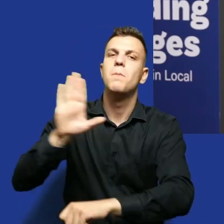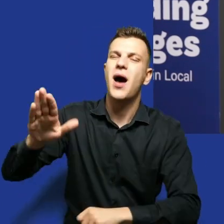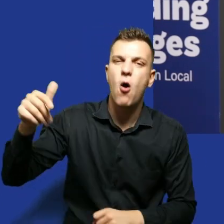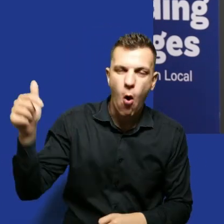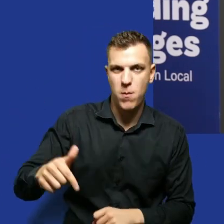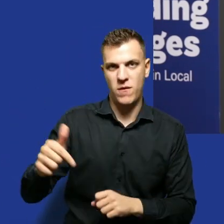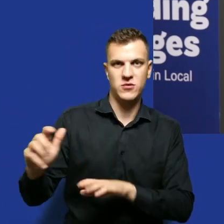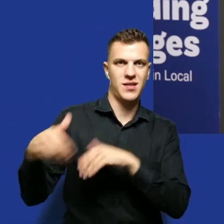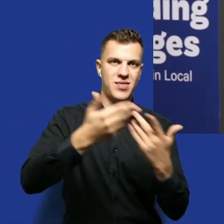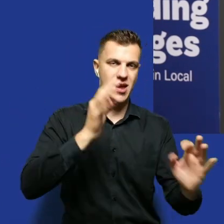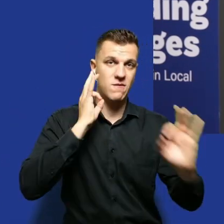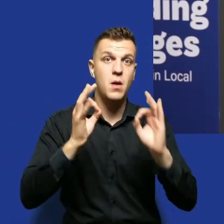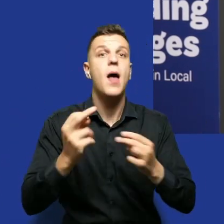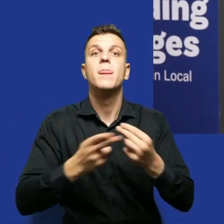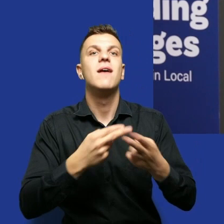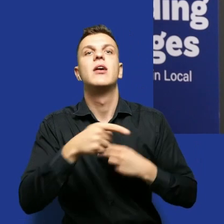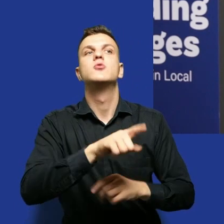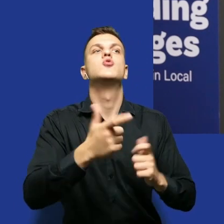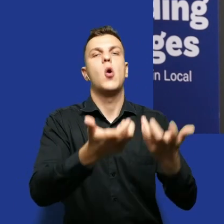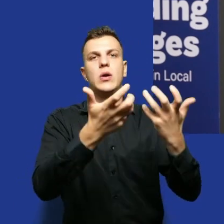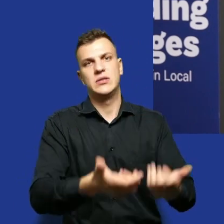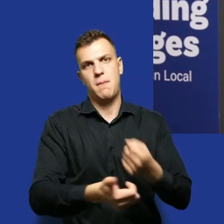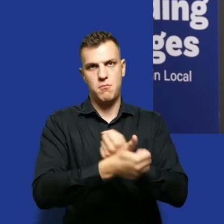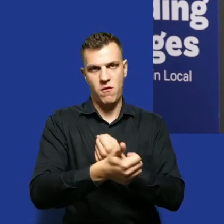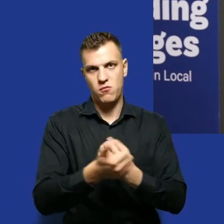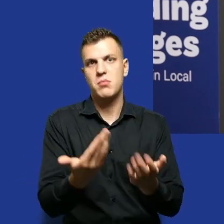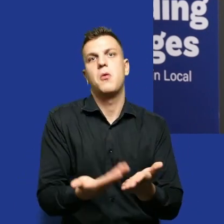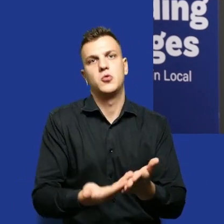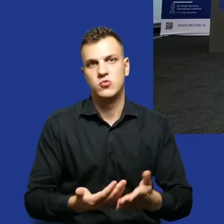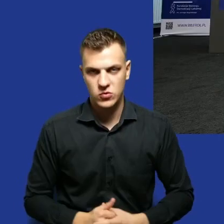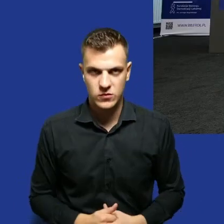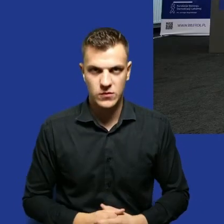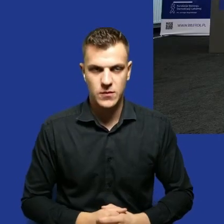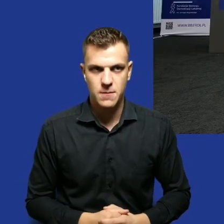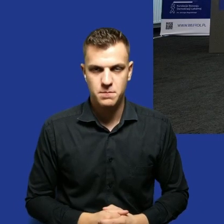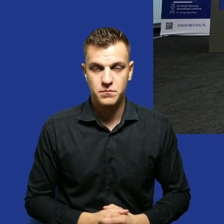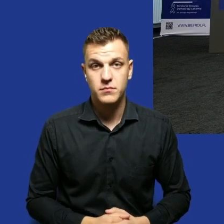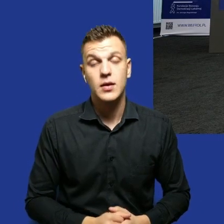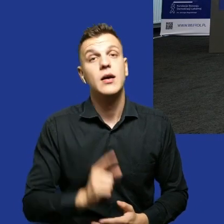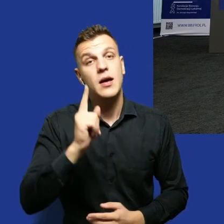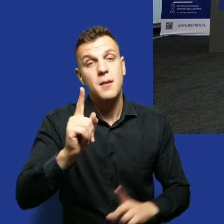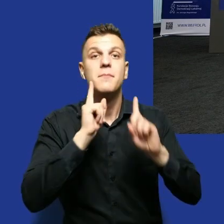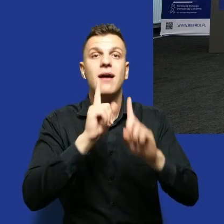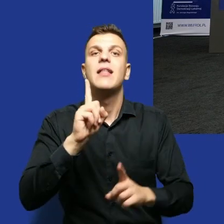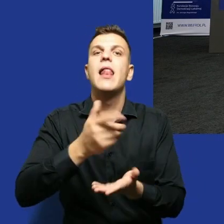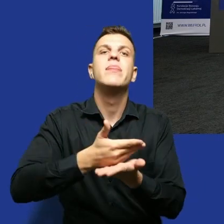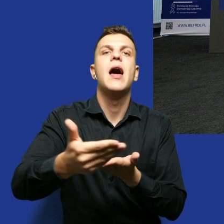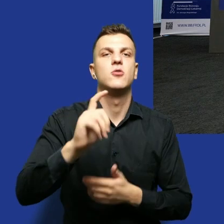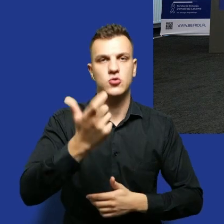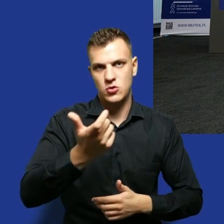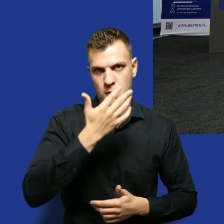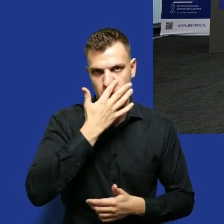nieważne w jakiej on to robi intencji. Tak, tylko że jakby potem coś się z tym dzieje. To zrób,